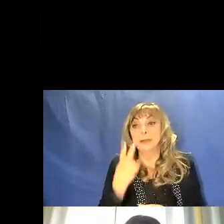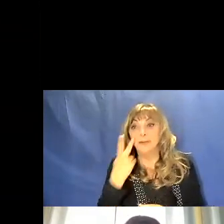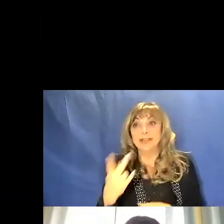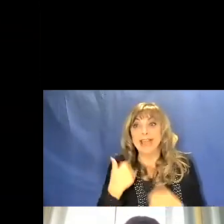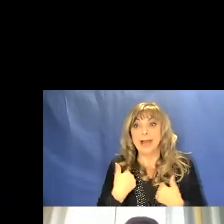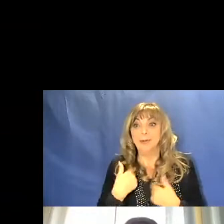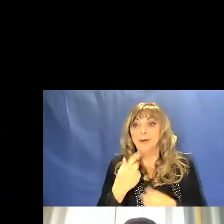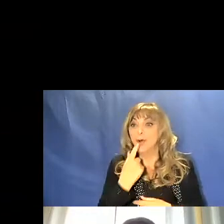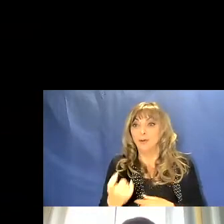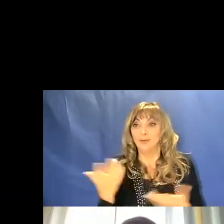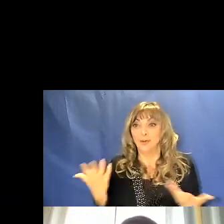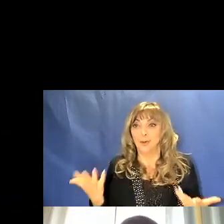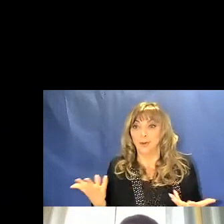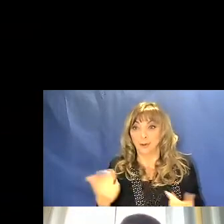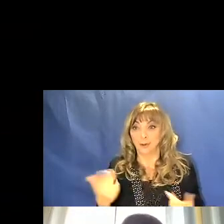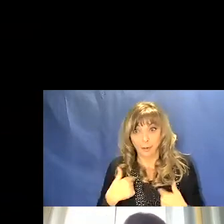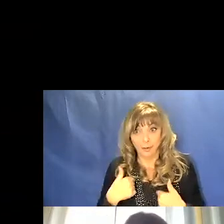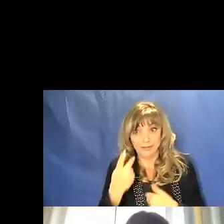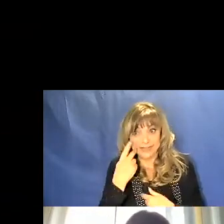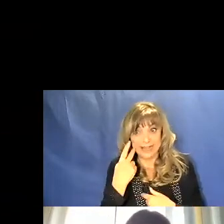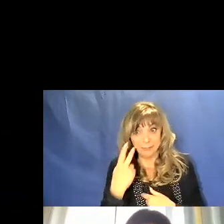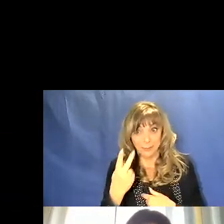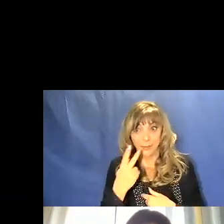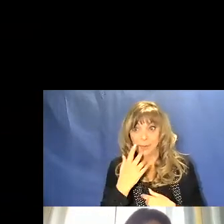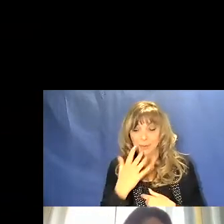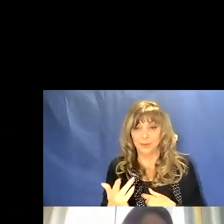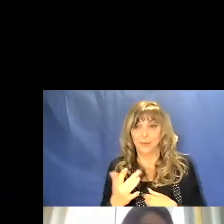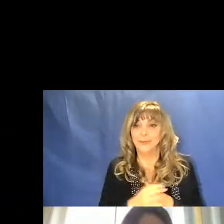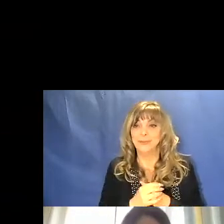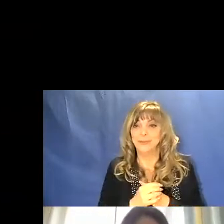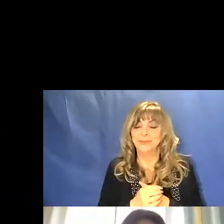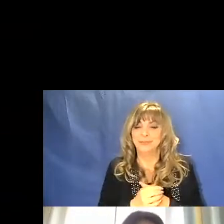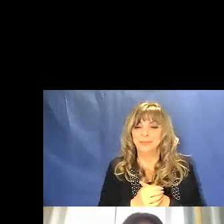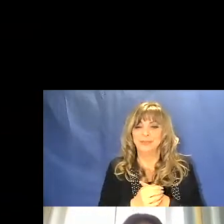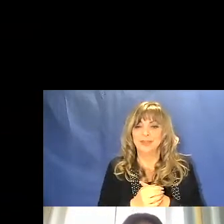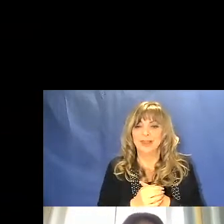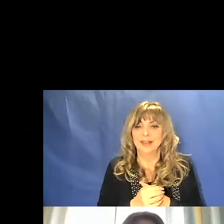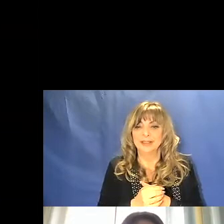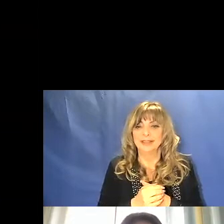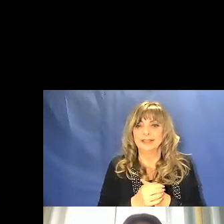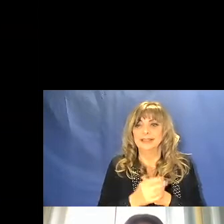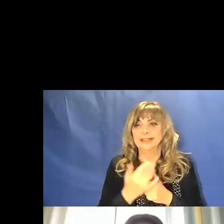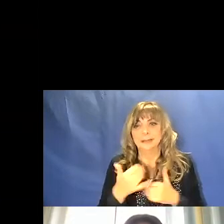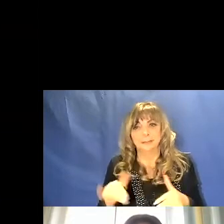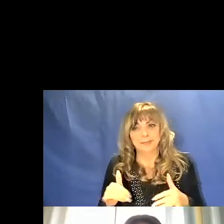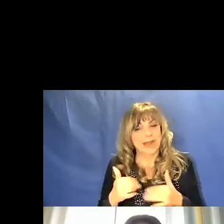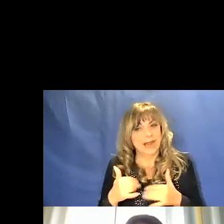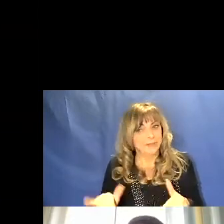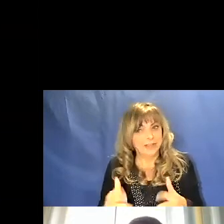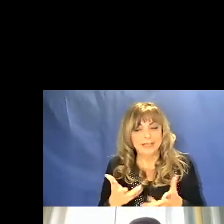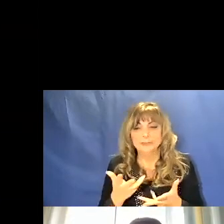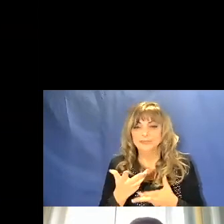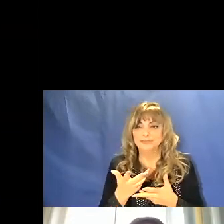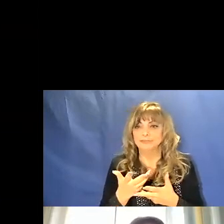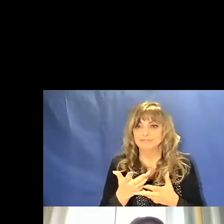rosso. Per concludere il discorso sulle onde elettromagnetiche,